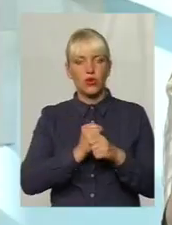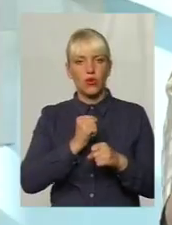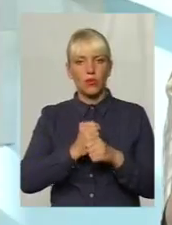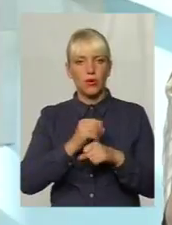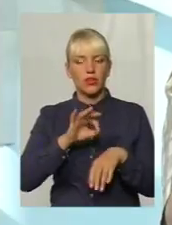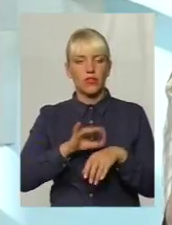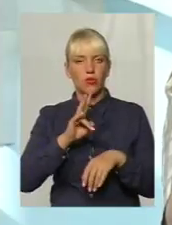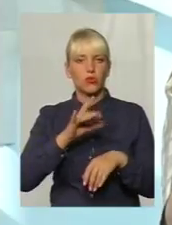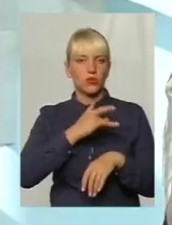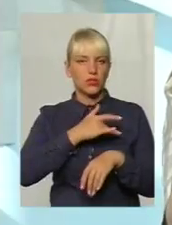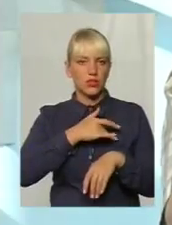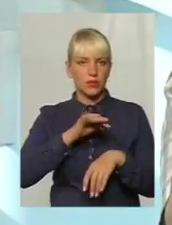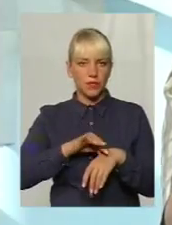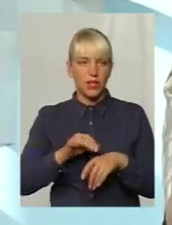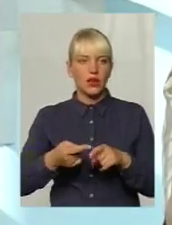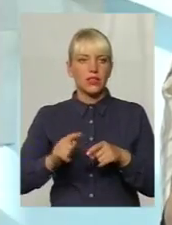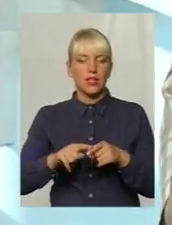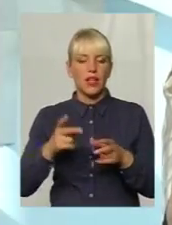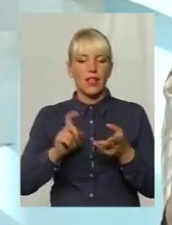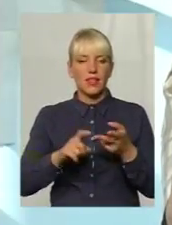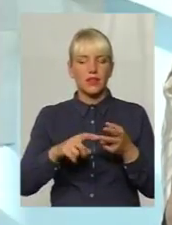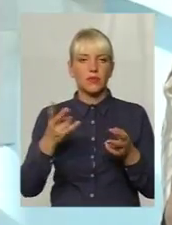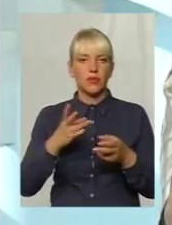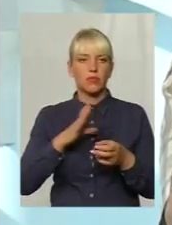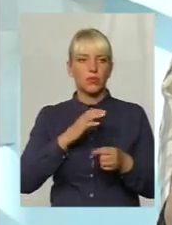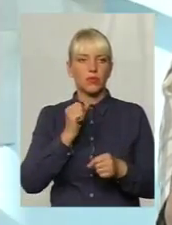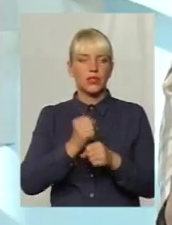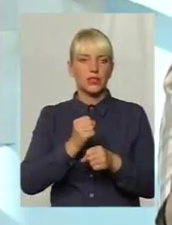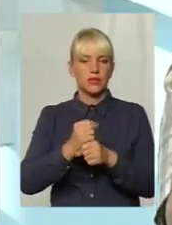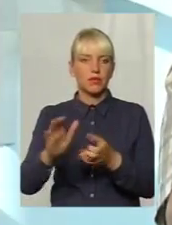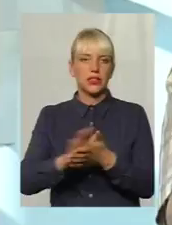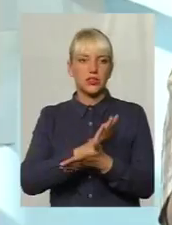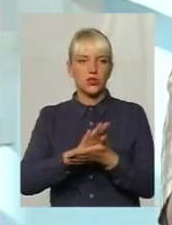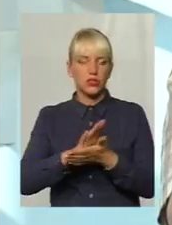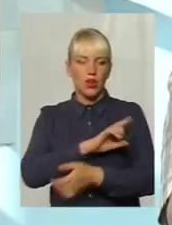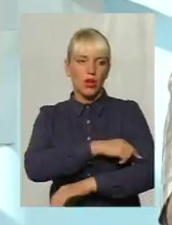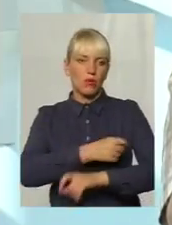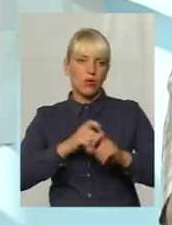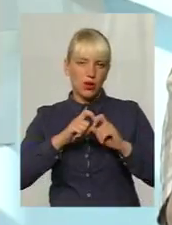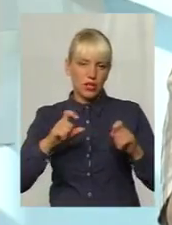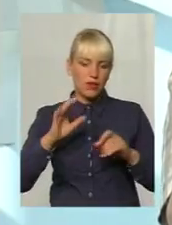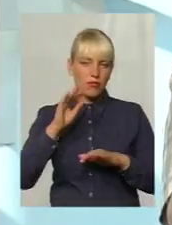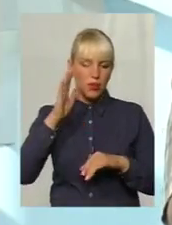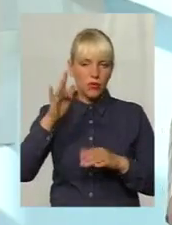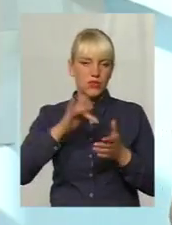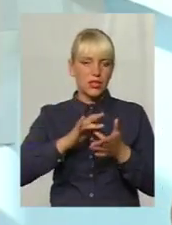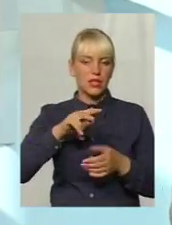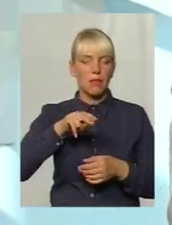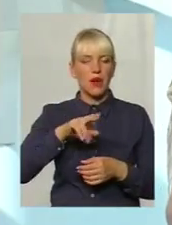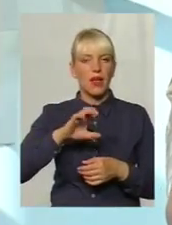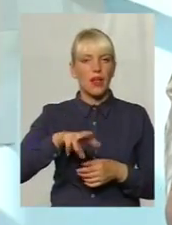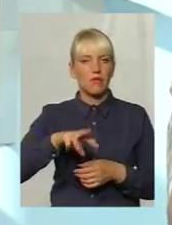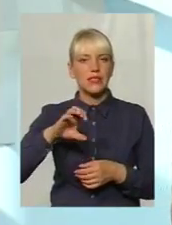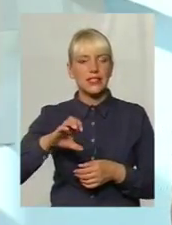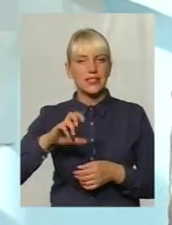цей аналіз має бути роблено безкоштовно, що в поліклініки, що в майбутньому і в центрах ПМСД, поки що вони ще